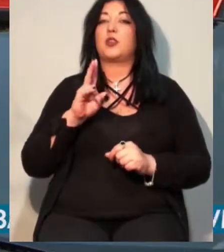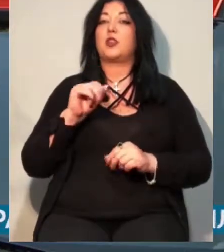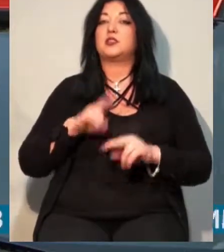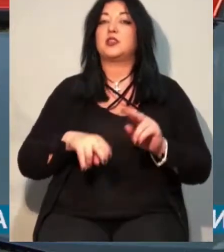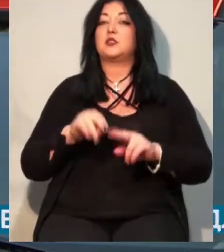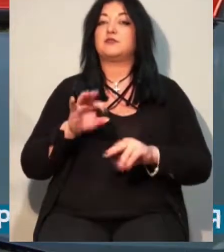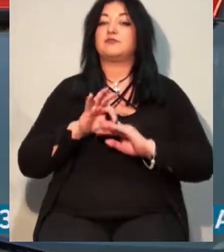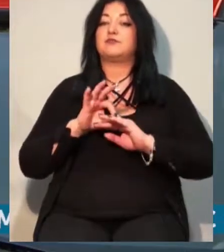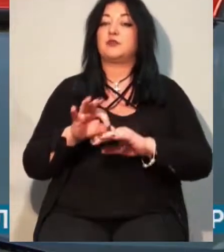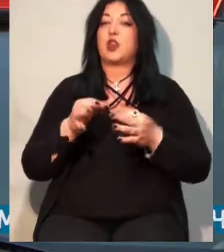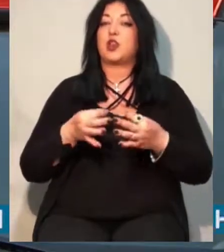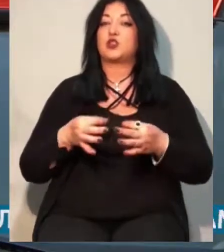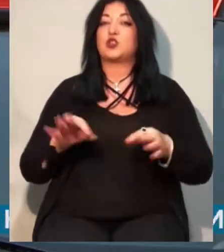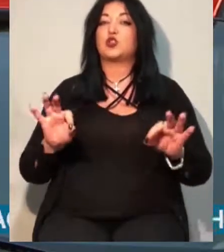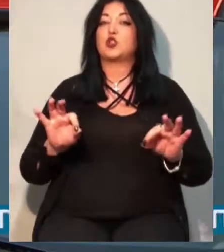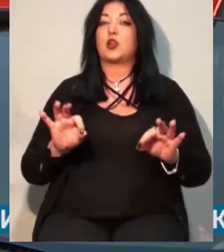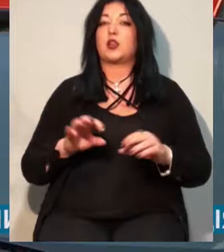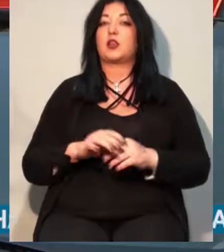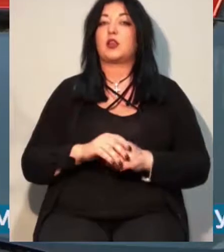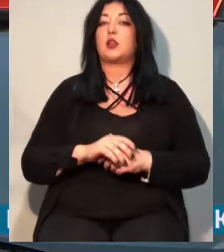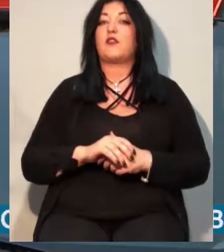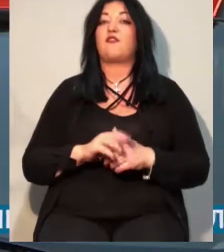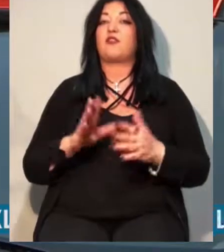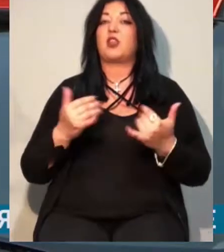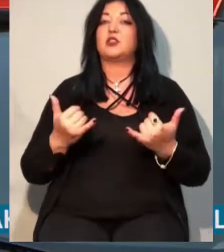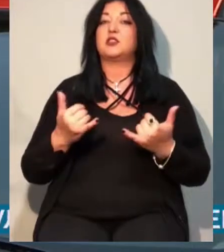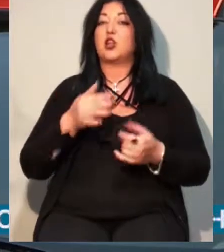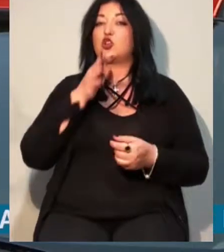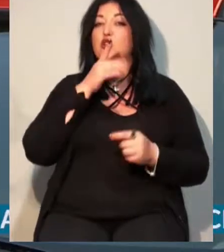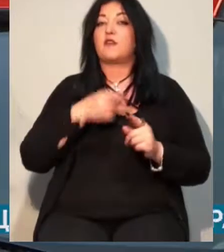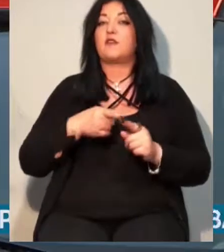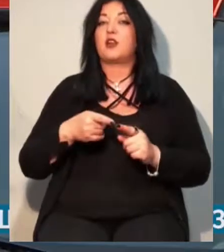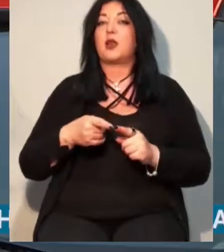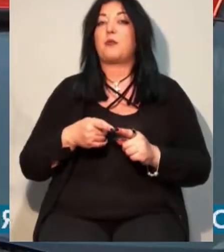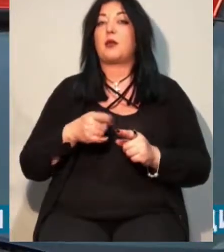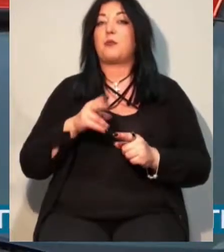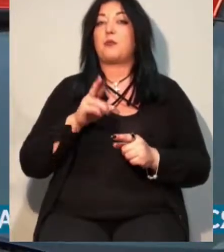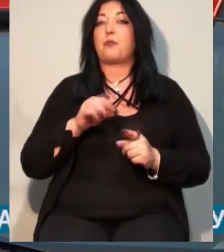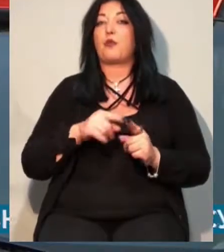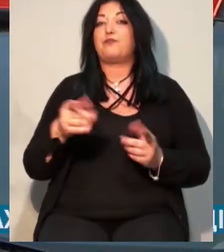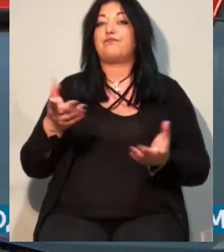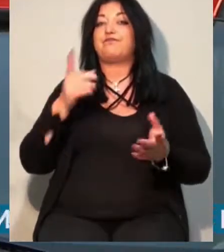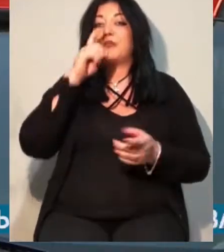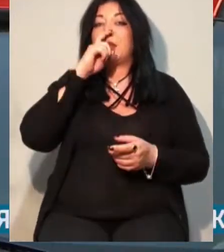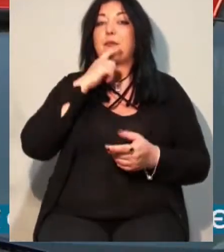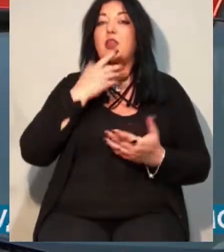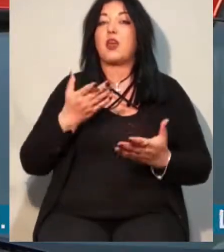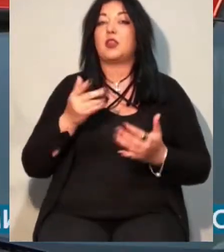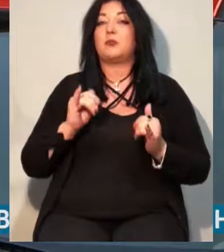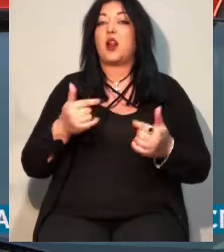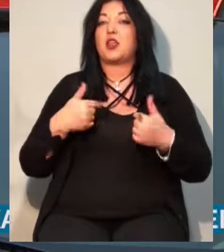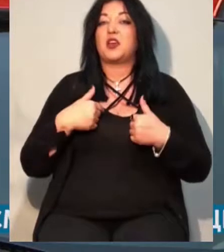строительних робот. В настоящее время по непонятним для нас причинам